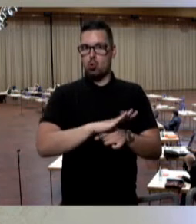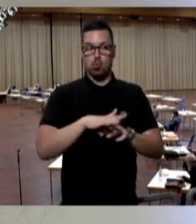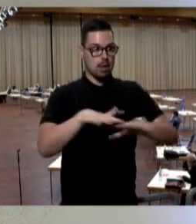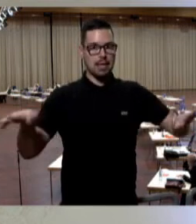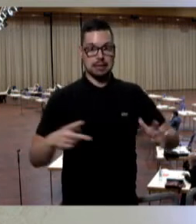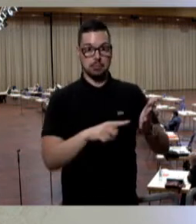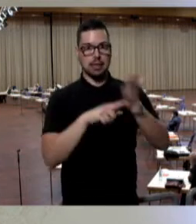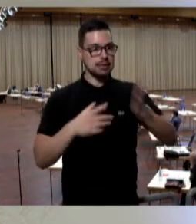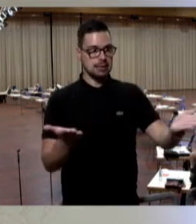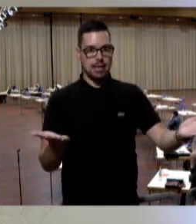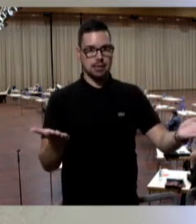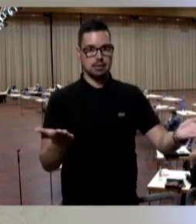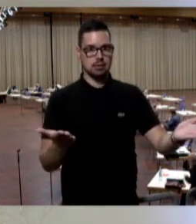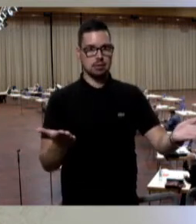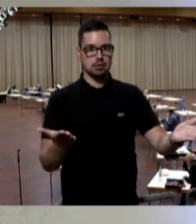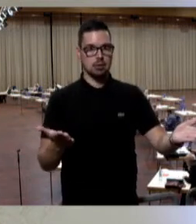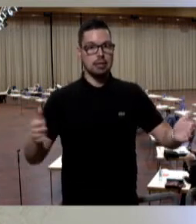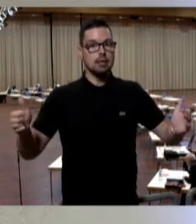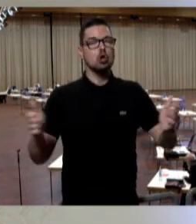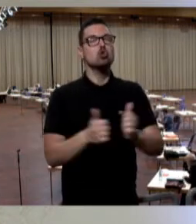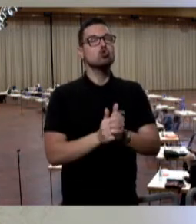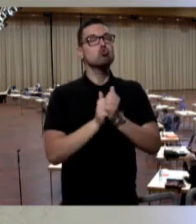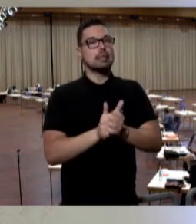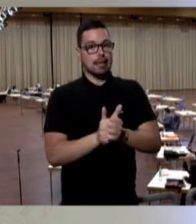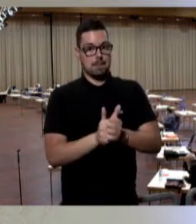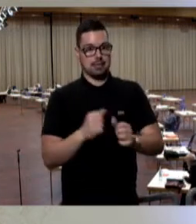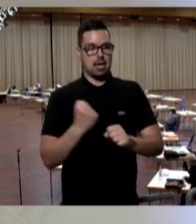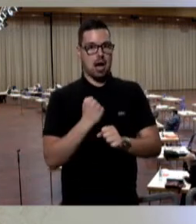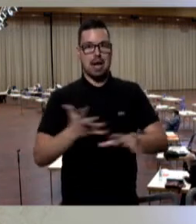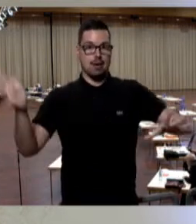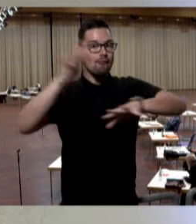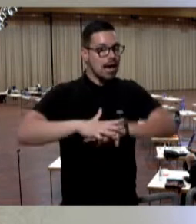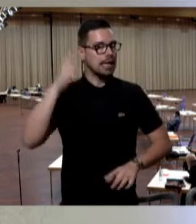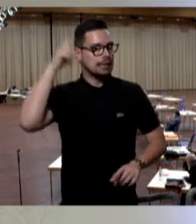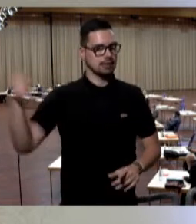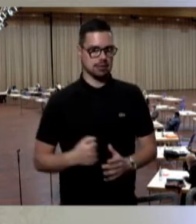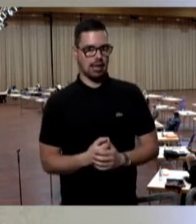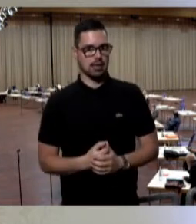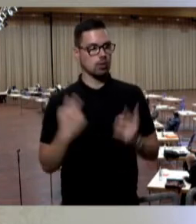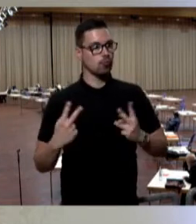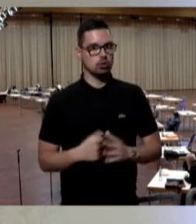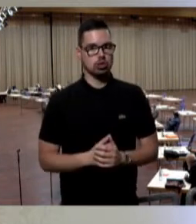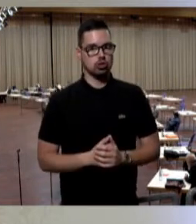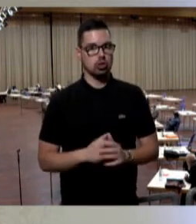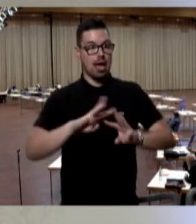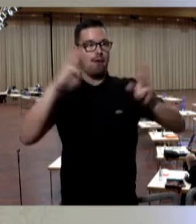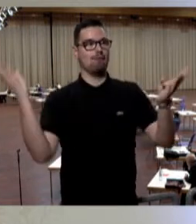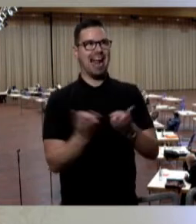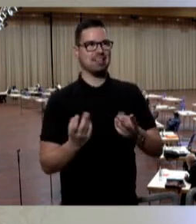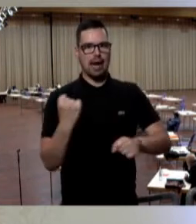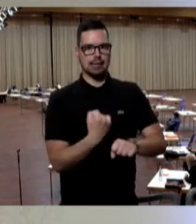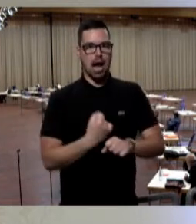auch gezeigt. Da ist Zusammenarbeit gefragt, vernetztes Denken. Ich muss global arbeiten.